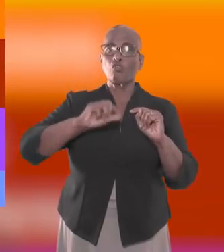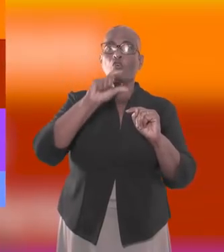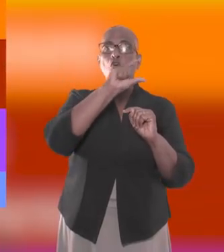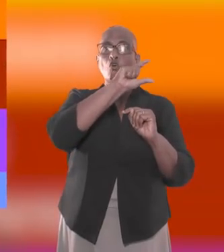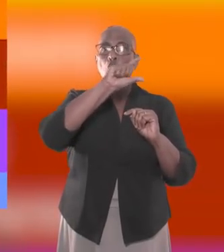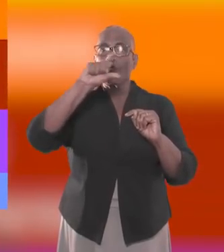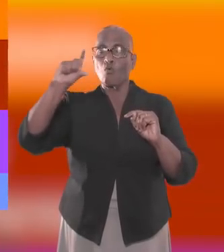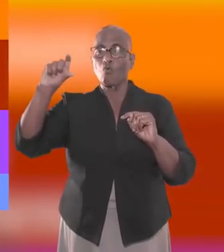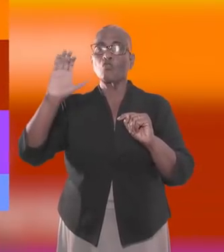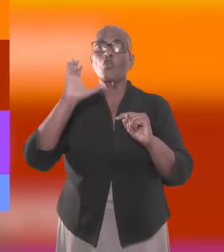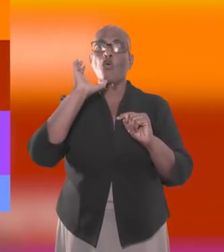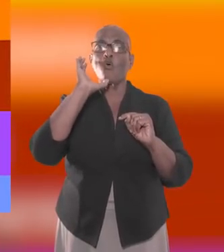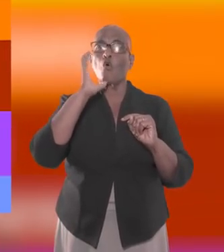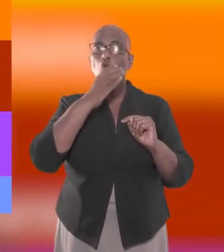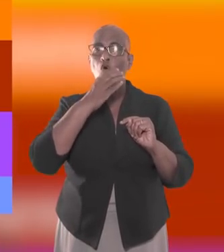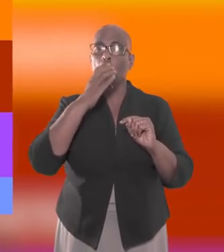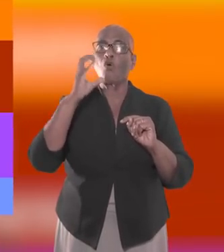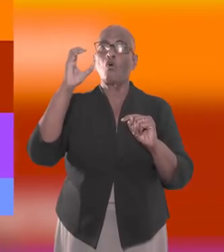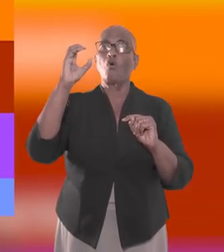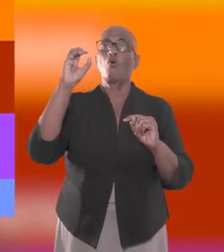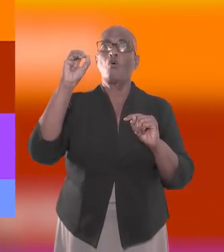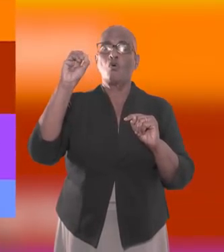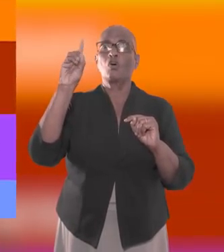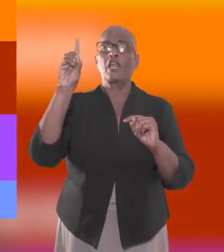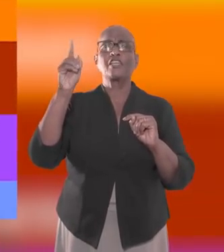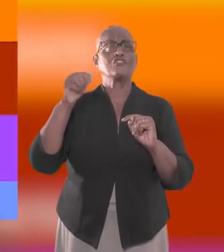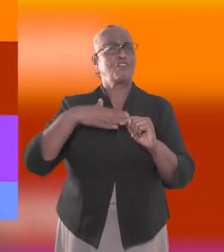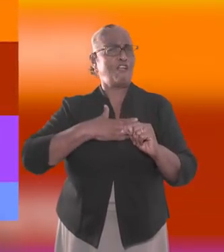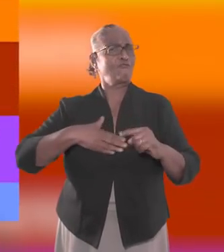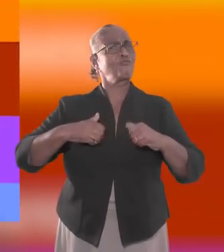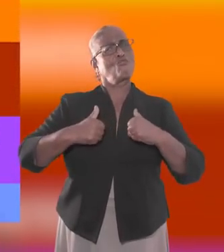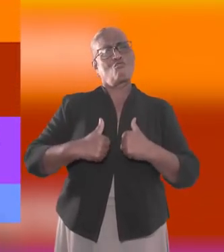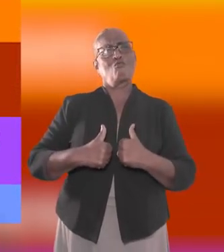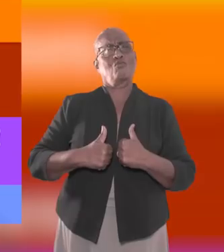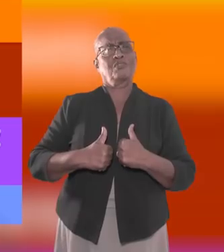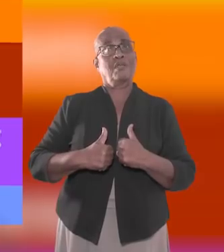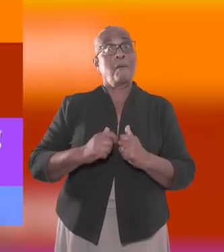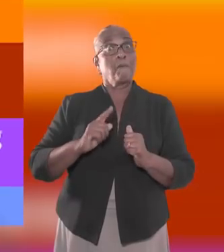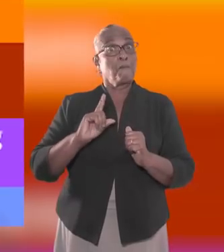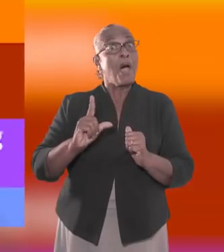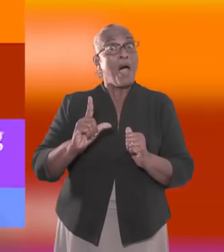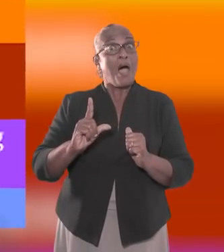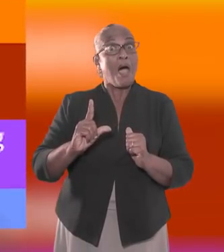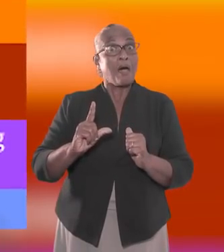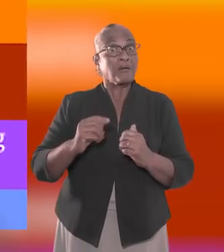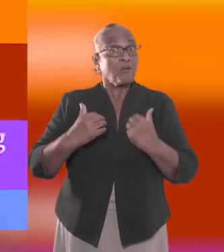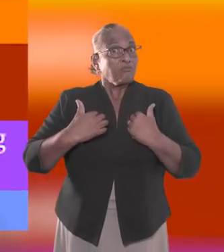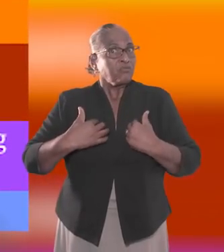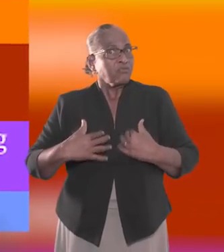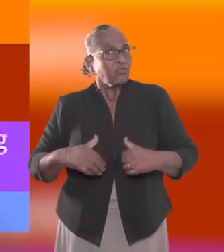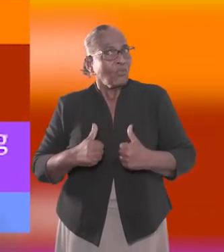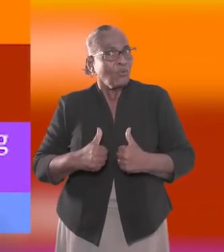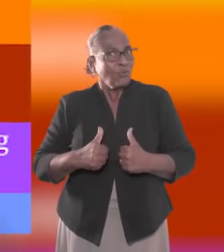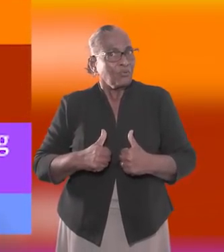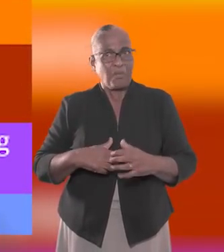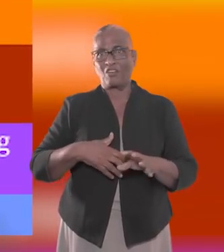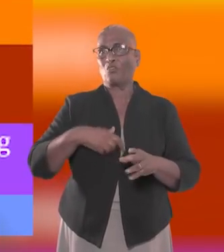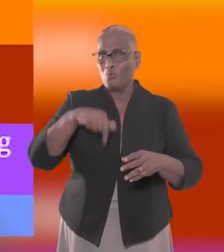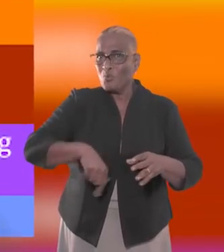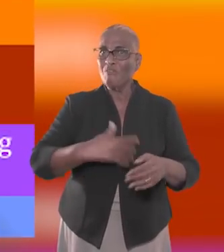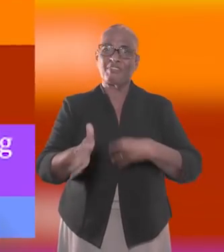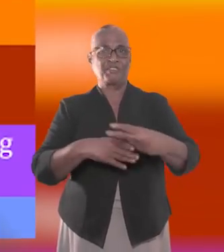code oranje zijn. Wij zijn daardoor steeds meer op ons gemak. Laat dat gemak echter niet